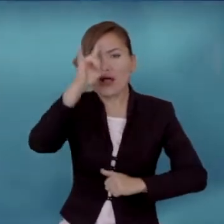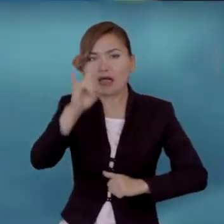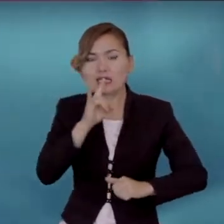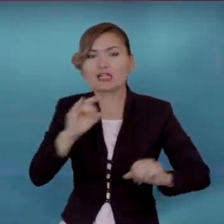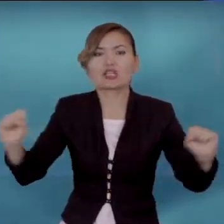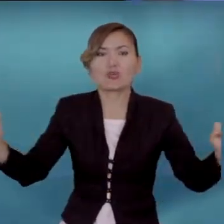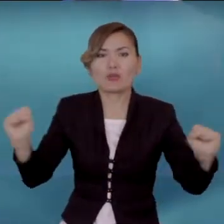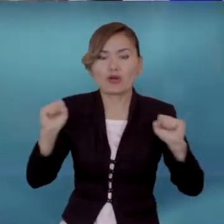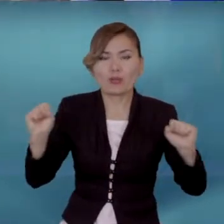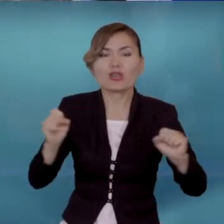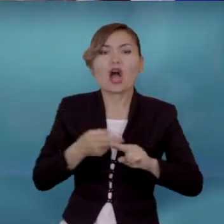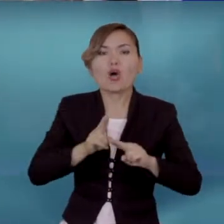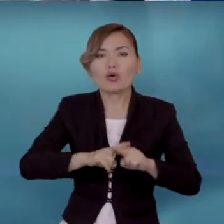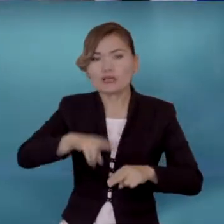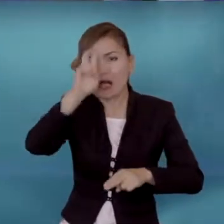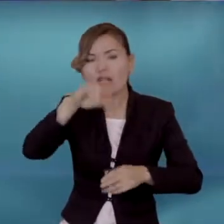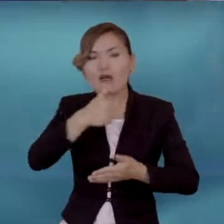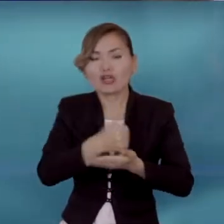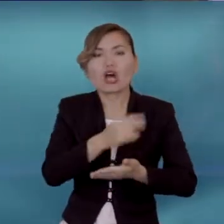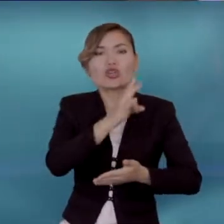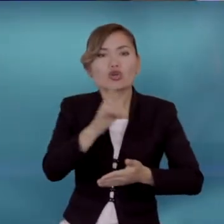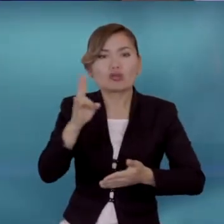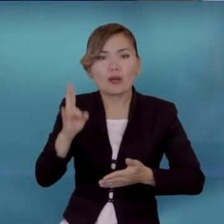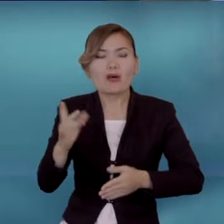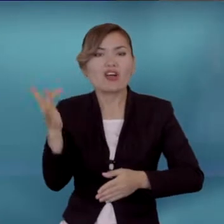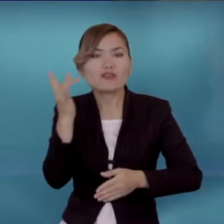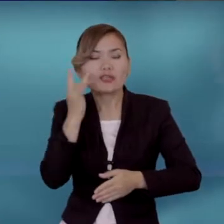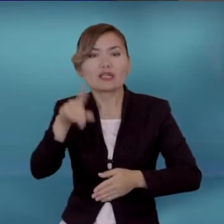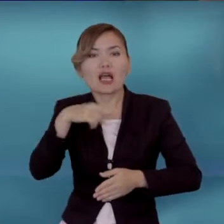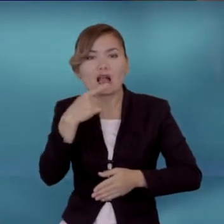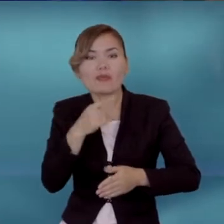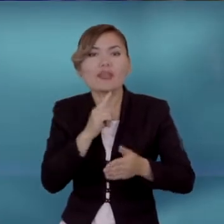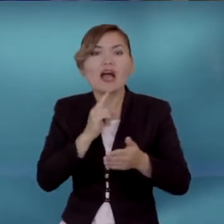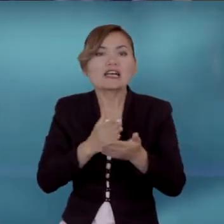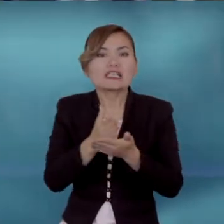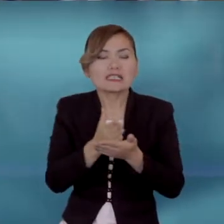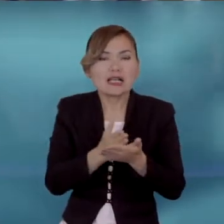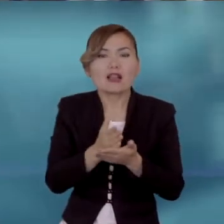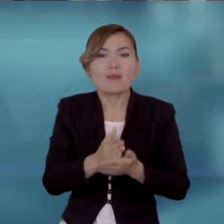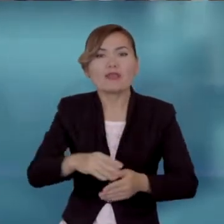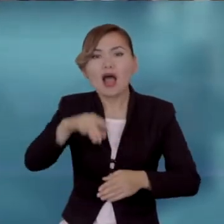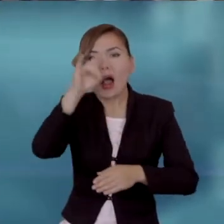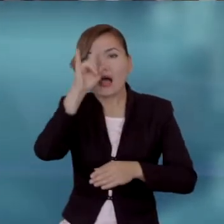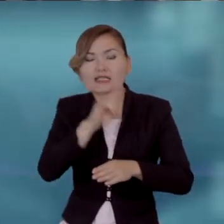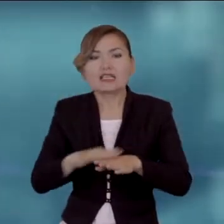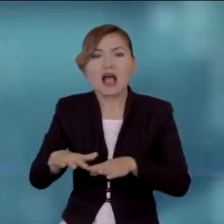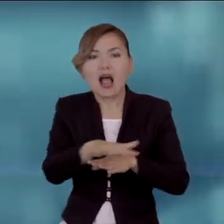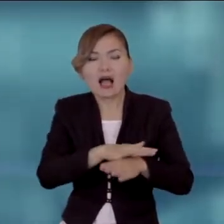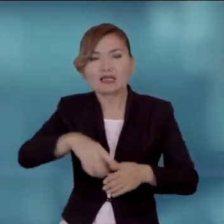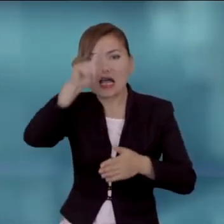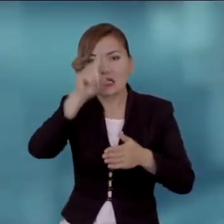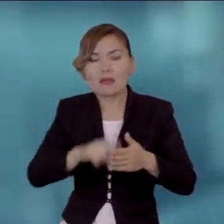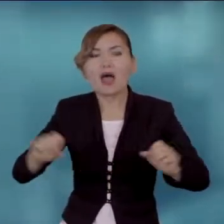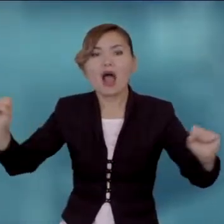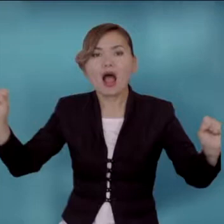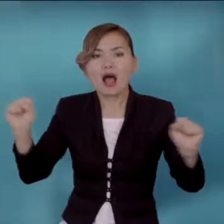бағытталған саясат мен, қалықтың сенімі бүгінгі олимпиадалық женістер тізбегінің пайда болуына ақпал етті. Олимпиада бейіктерінің өз аға